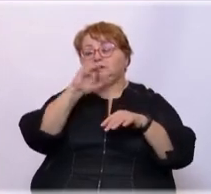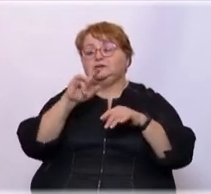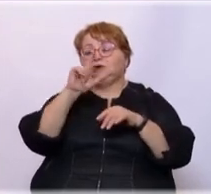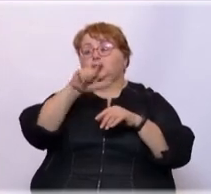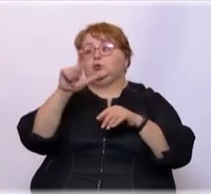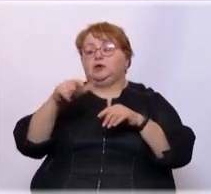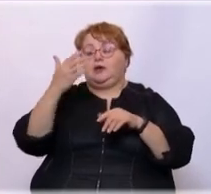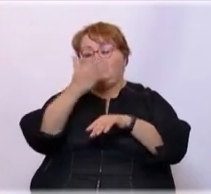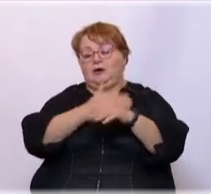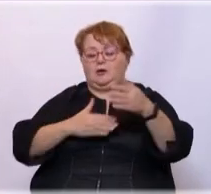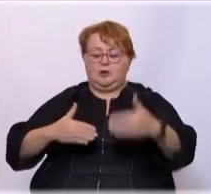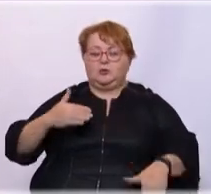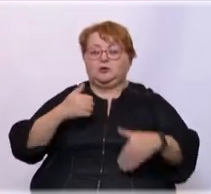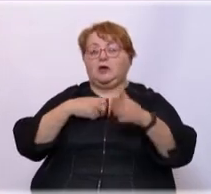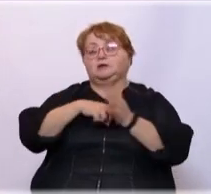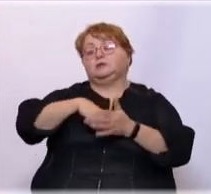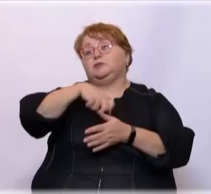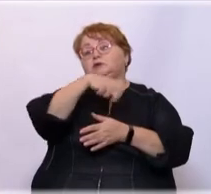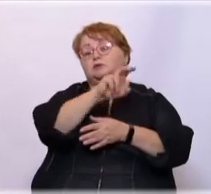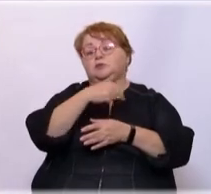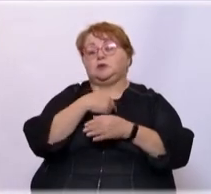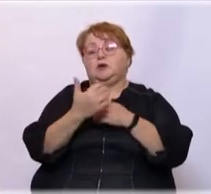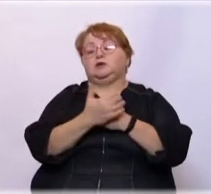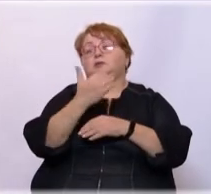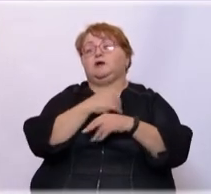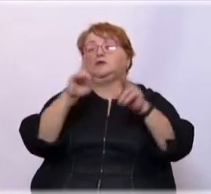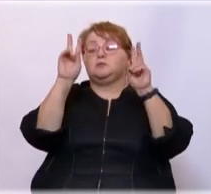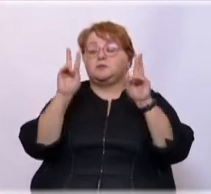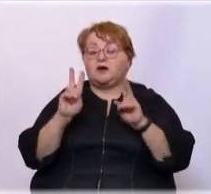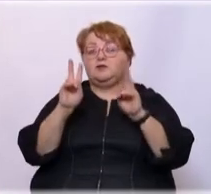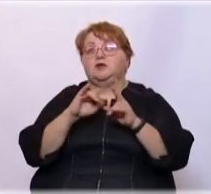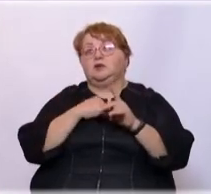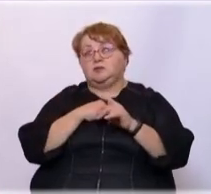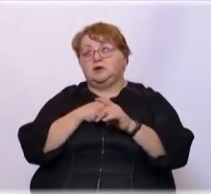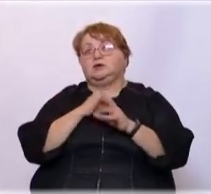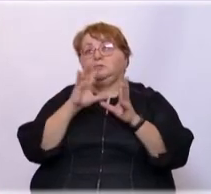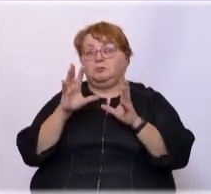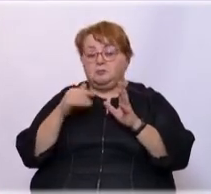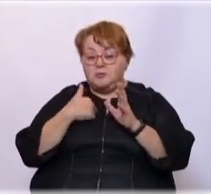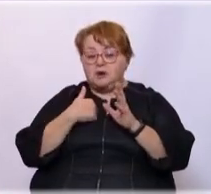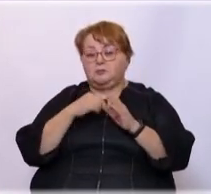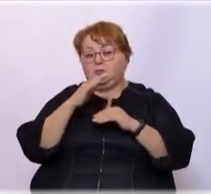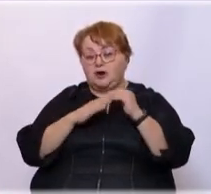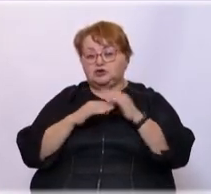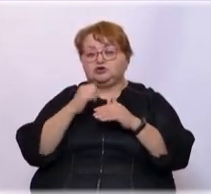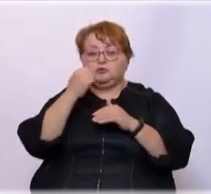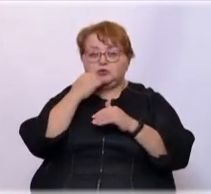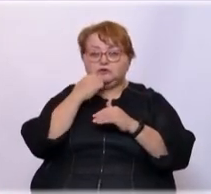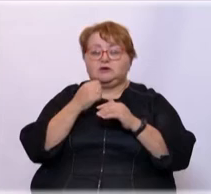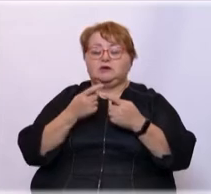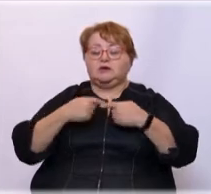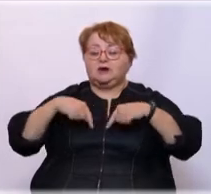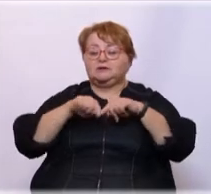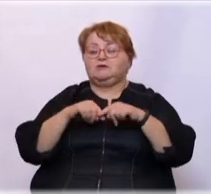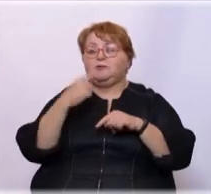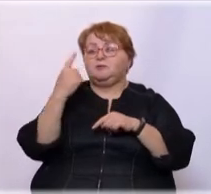Я ему написал письмо, мне прислали правила, прислали все. И мы практически в Москве создали первую в